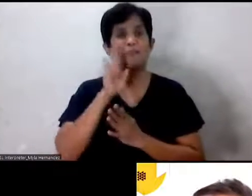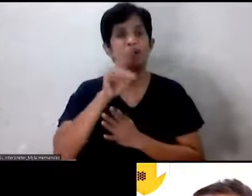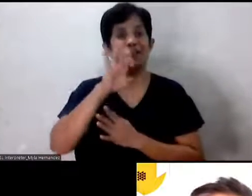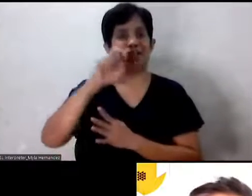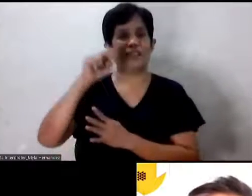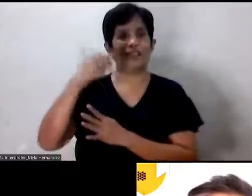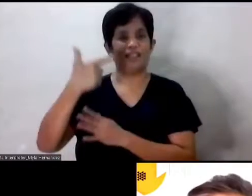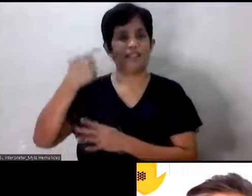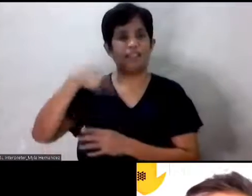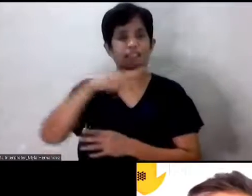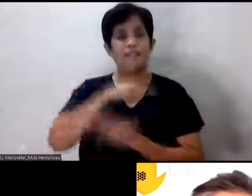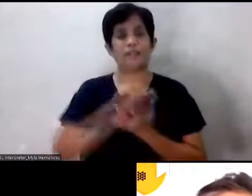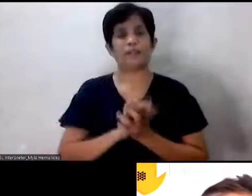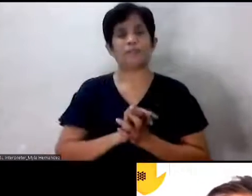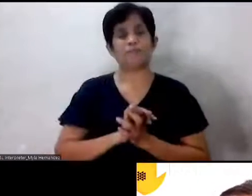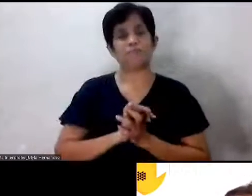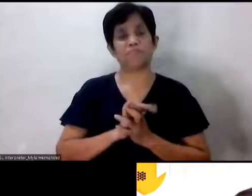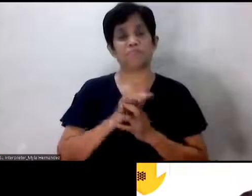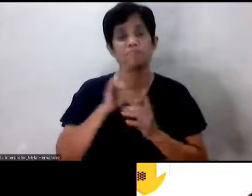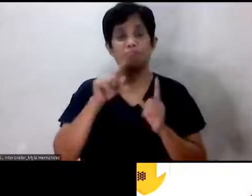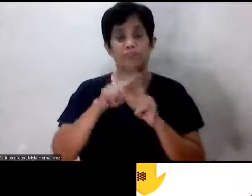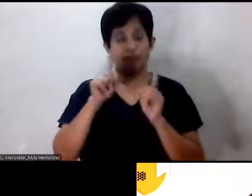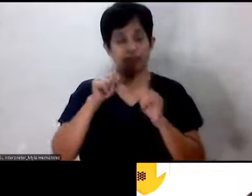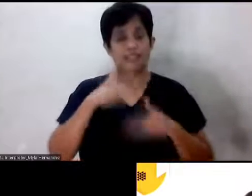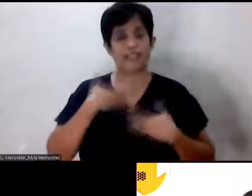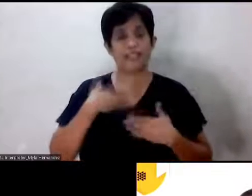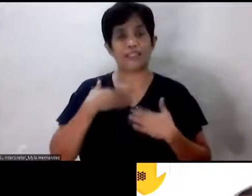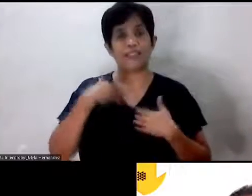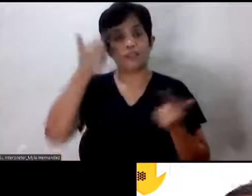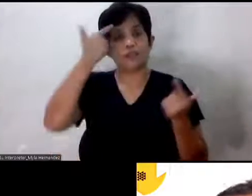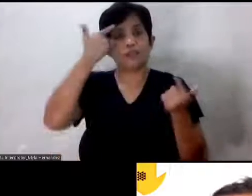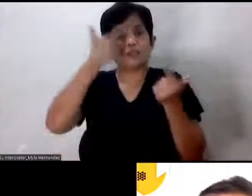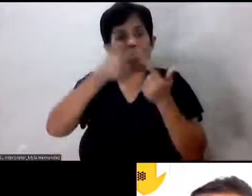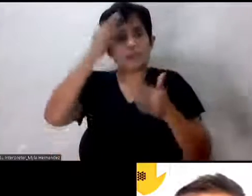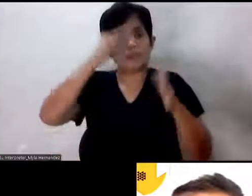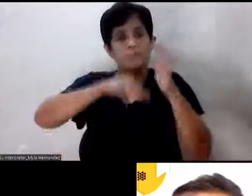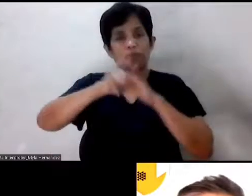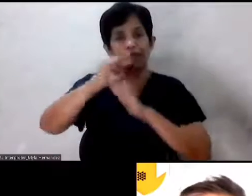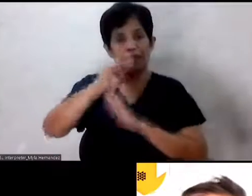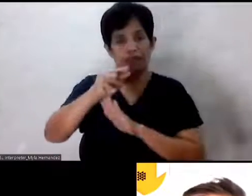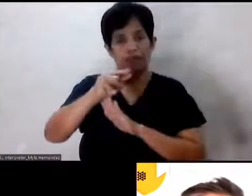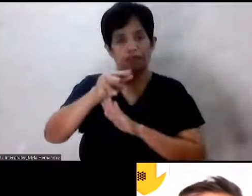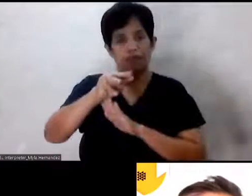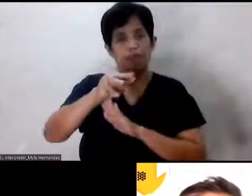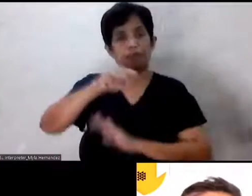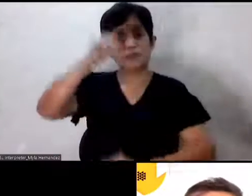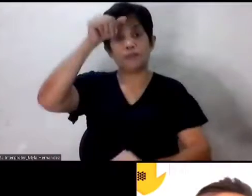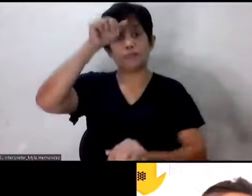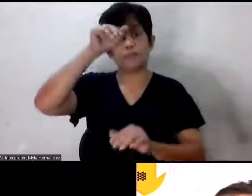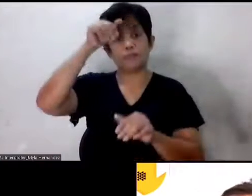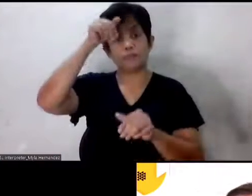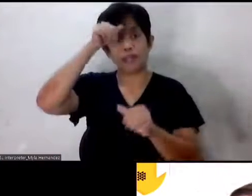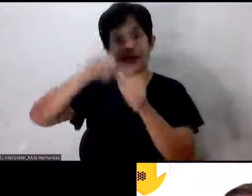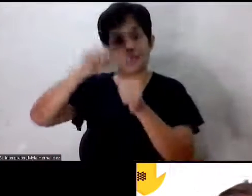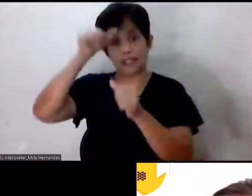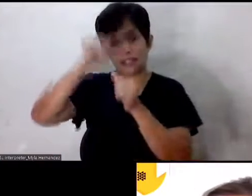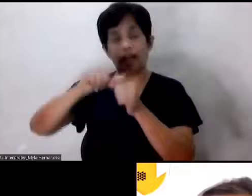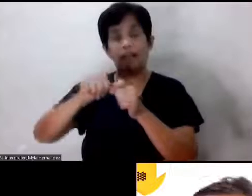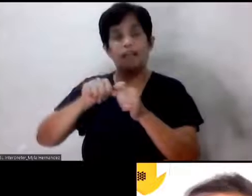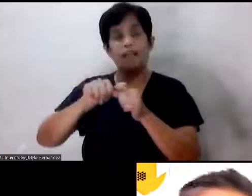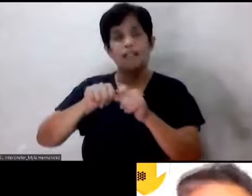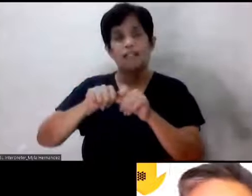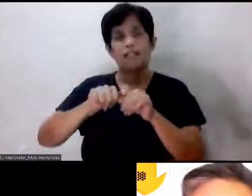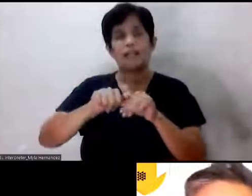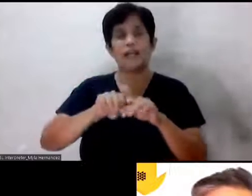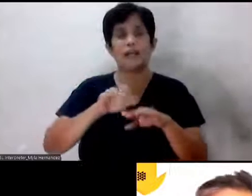At nakakasawa, Brother Benson, kasi nga, ang ating layunin, ang ating mission ay magpaalala sa kanila. Diba? Ipaalala yung mga alam na.